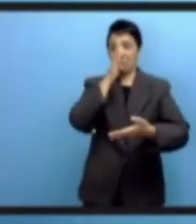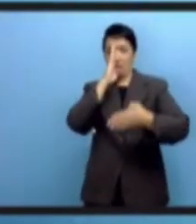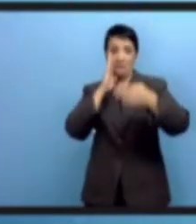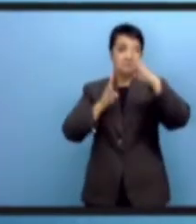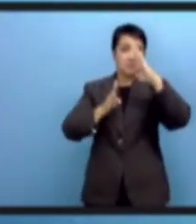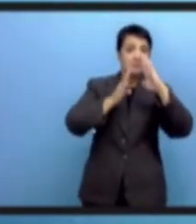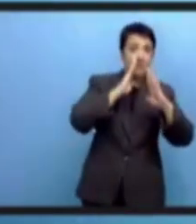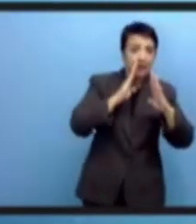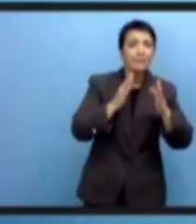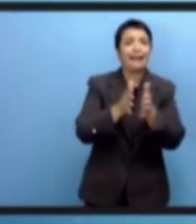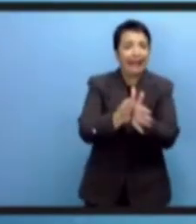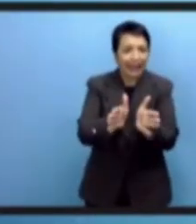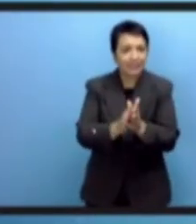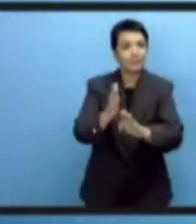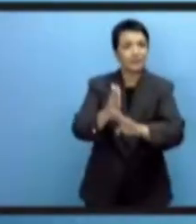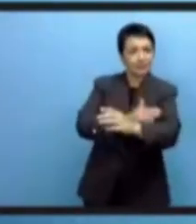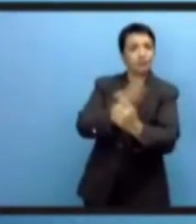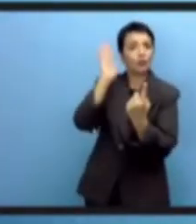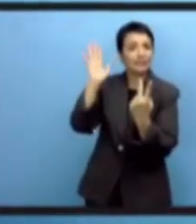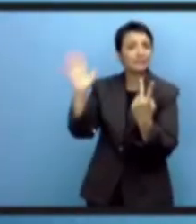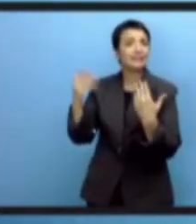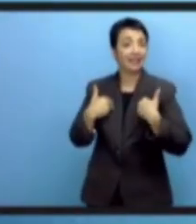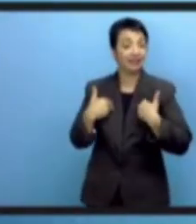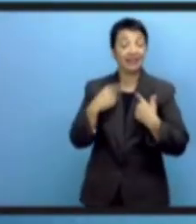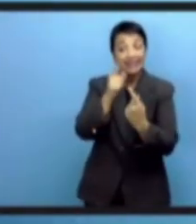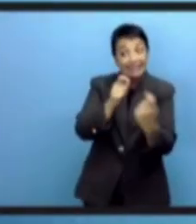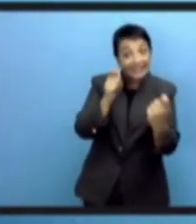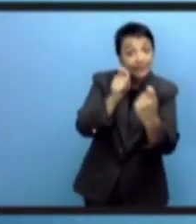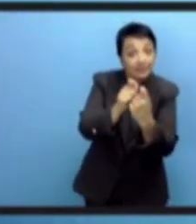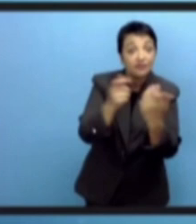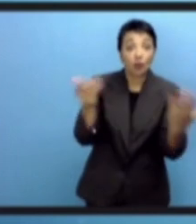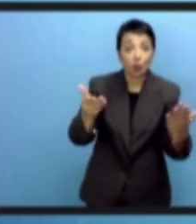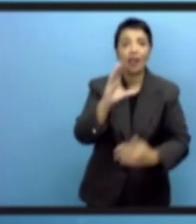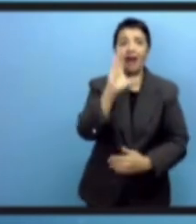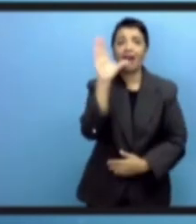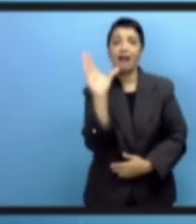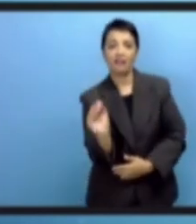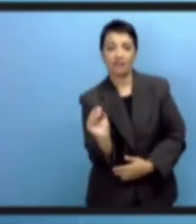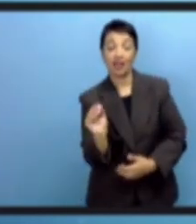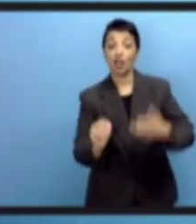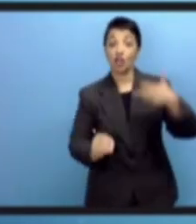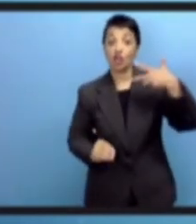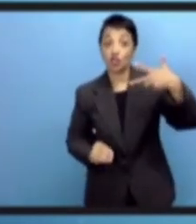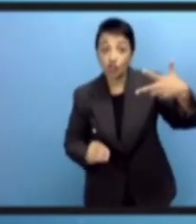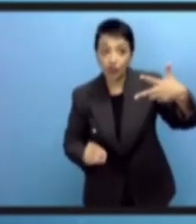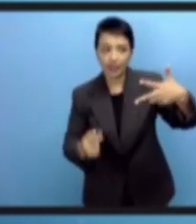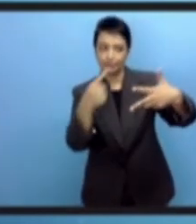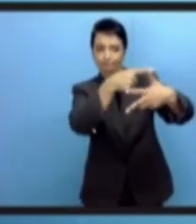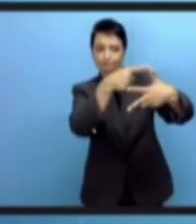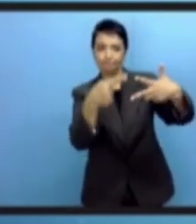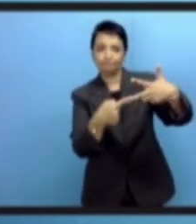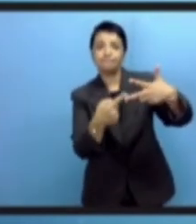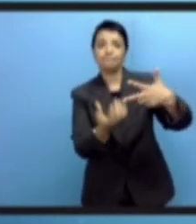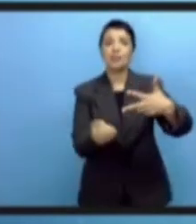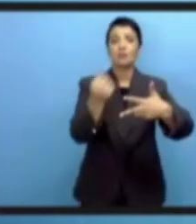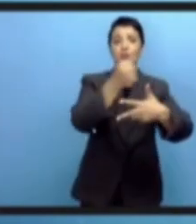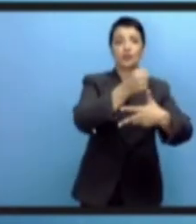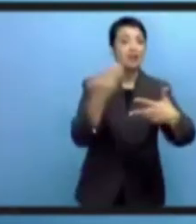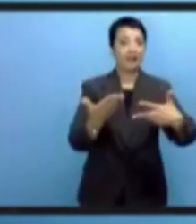что многого нужно достичь. И перед нами стоит много работы.